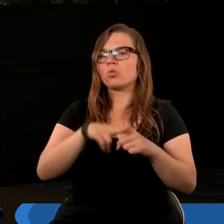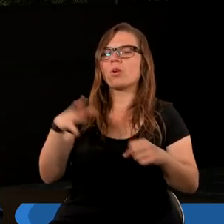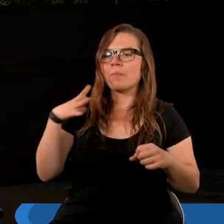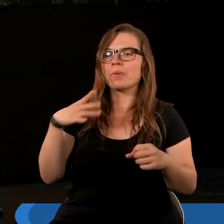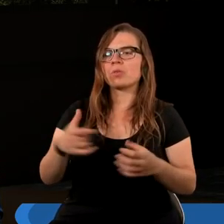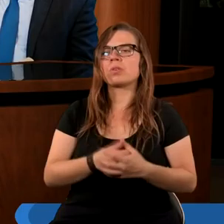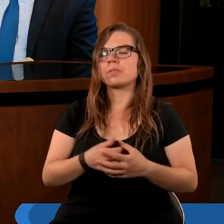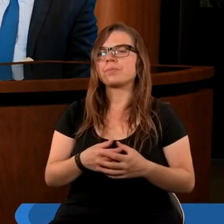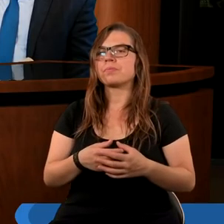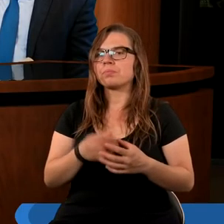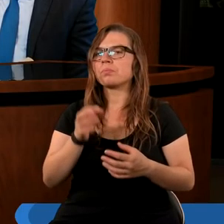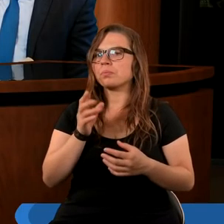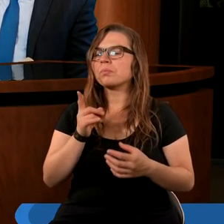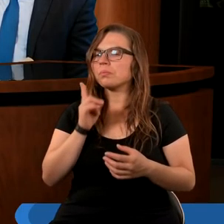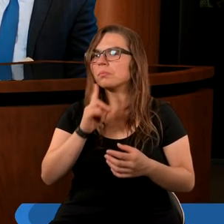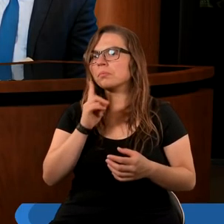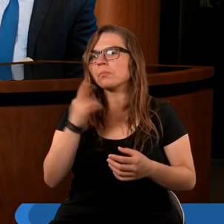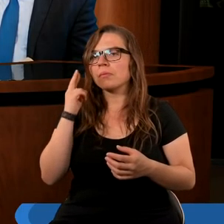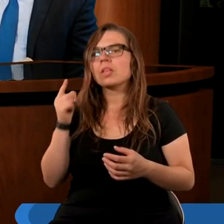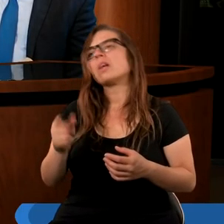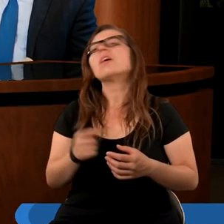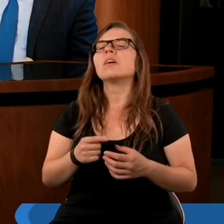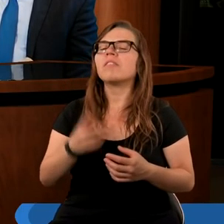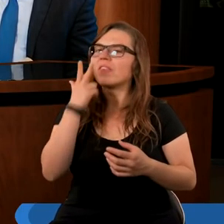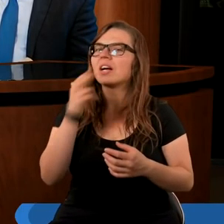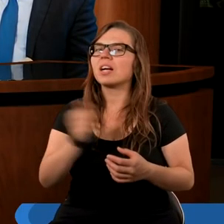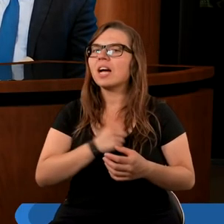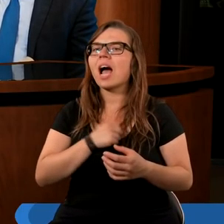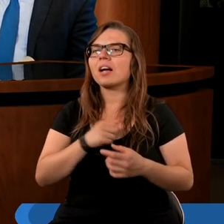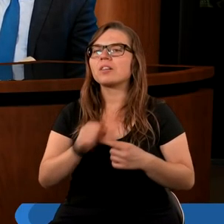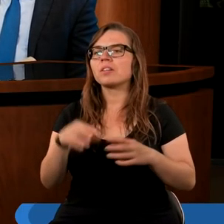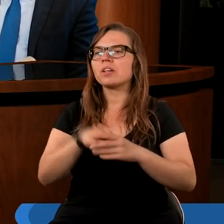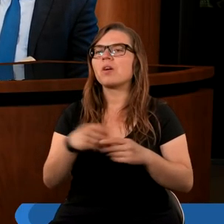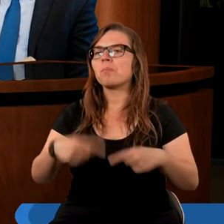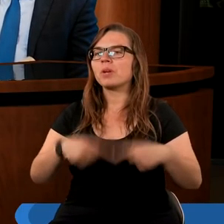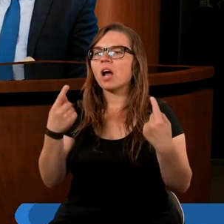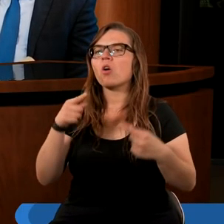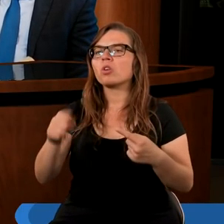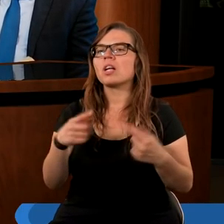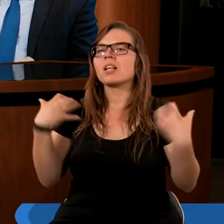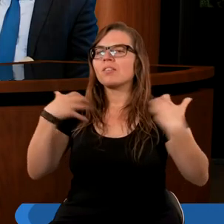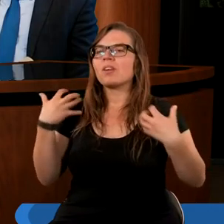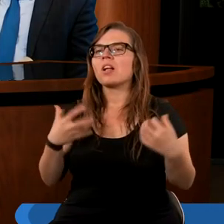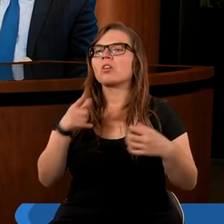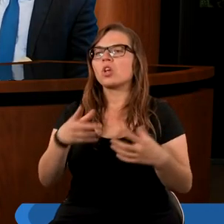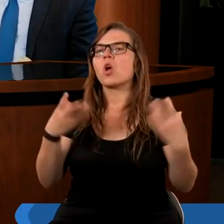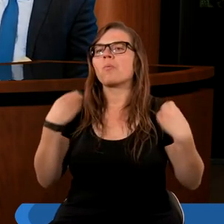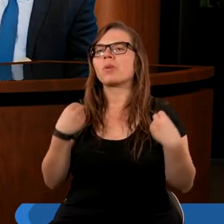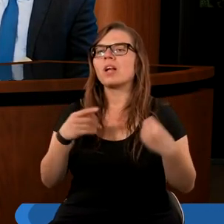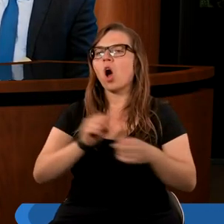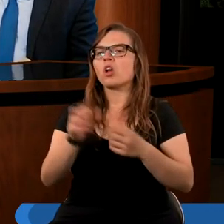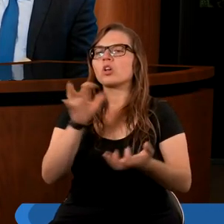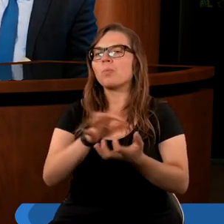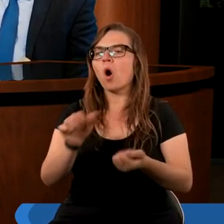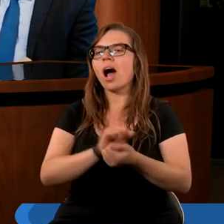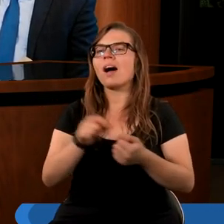rozmawialiśmy. Bardzo wyraźnie to tutaj... To jest jeden etap. Natomiast czytamy, że te zwierzęta otrzymują władzę od